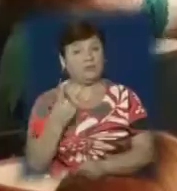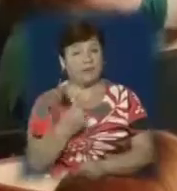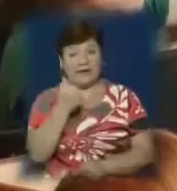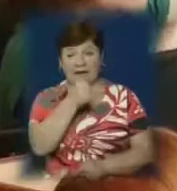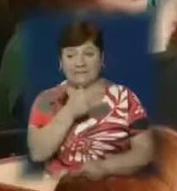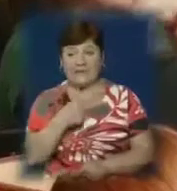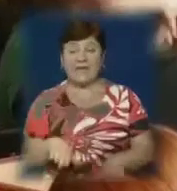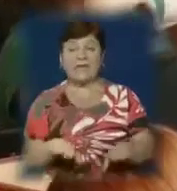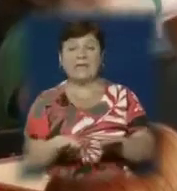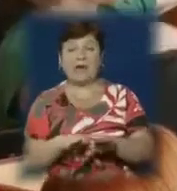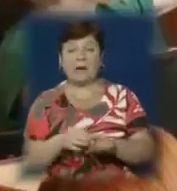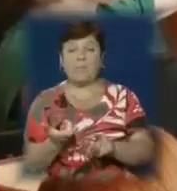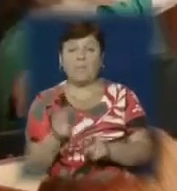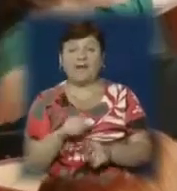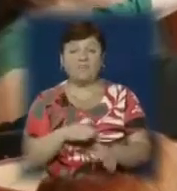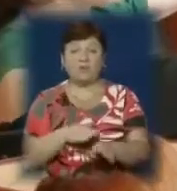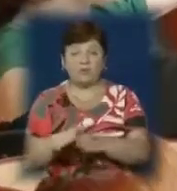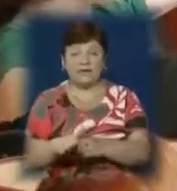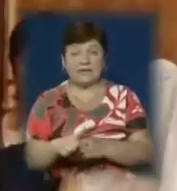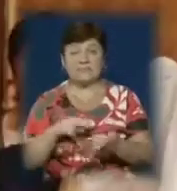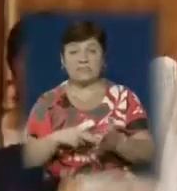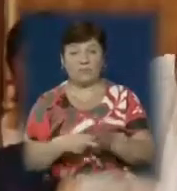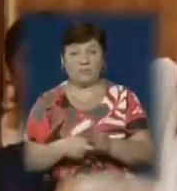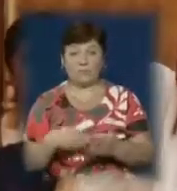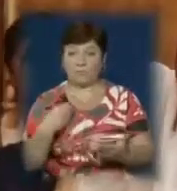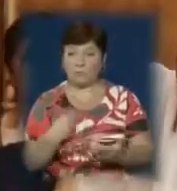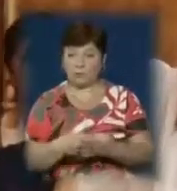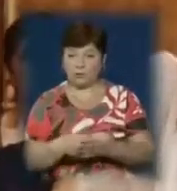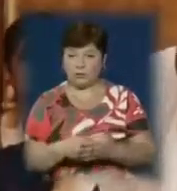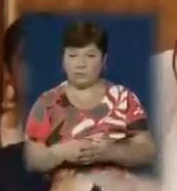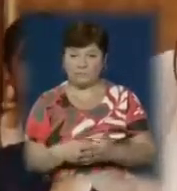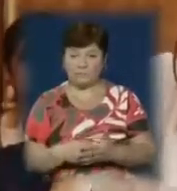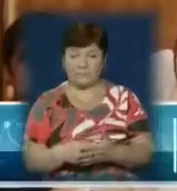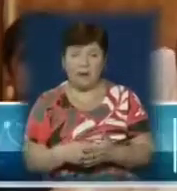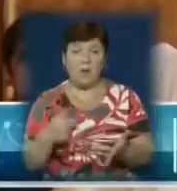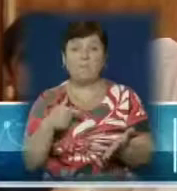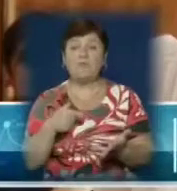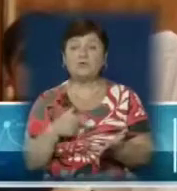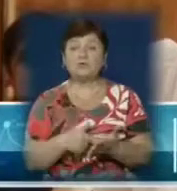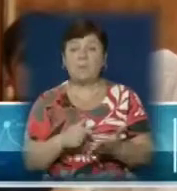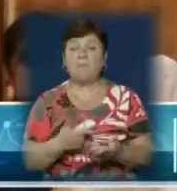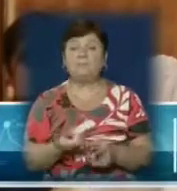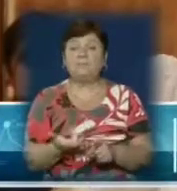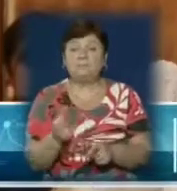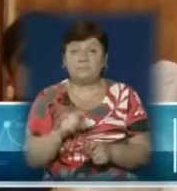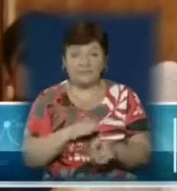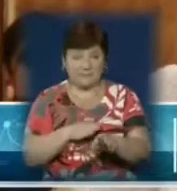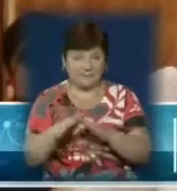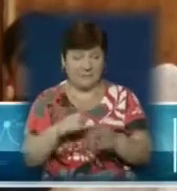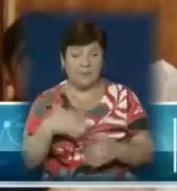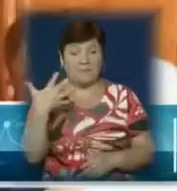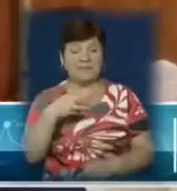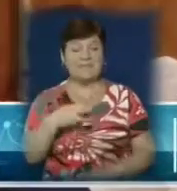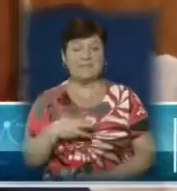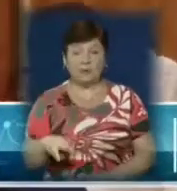в Ужгороді і так перевиконання запланованого бюджету. Це місто має перевиконання бюджету за перший квартал більше чим на 50 мільйонів.